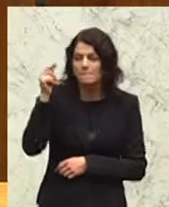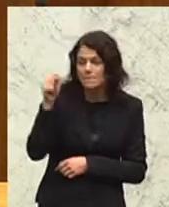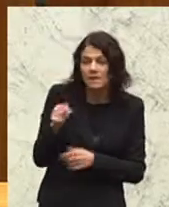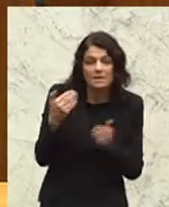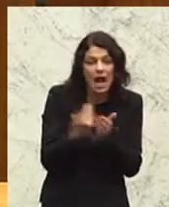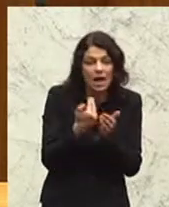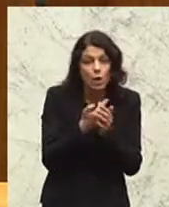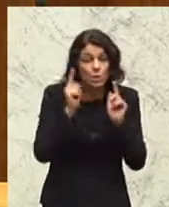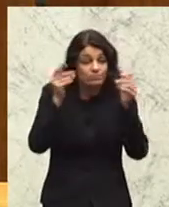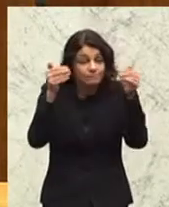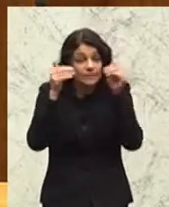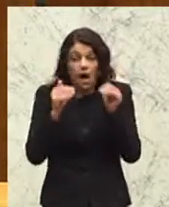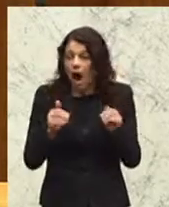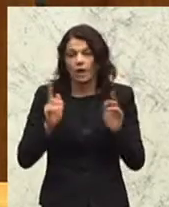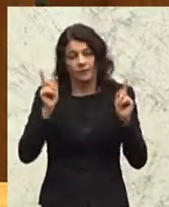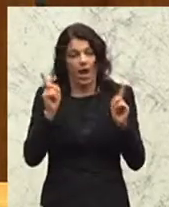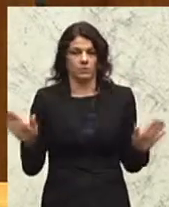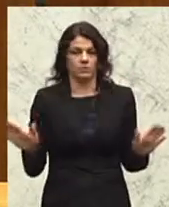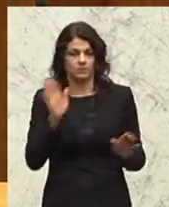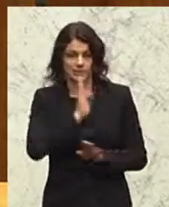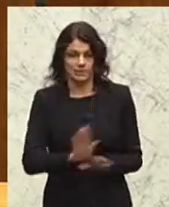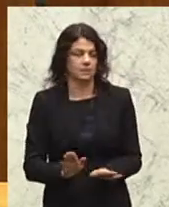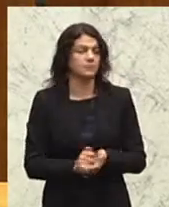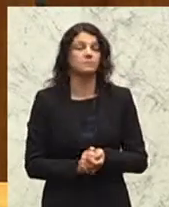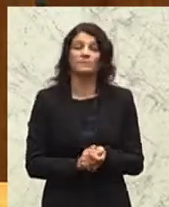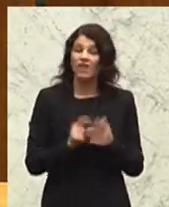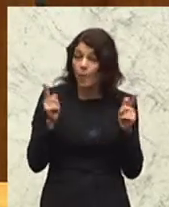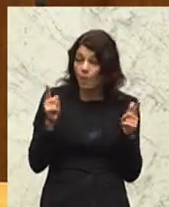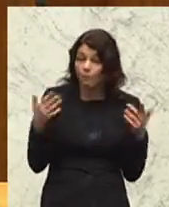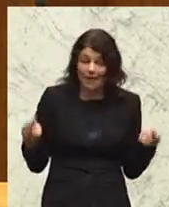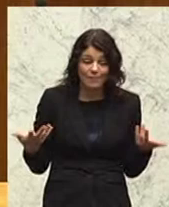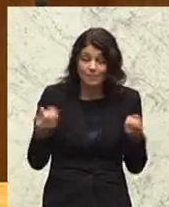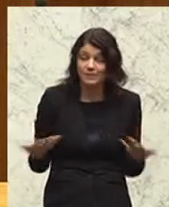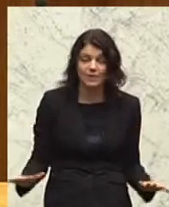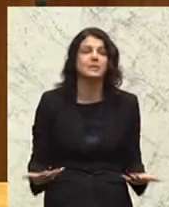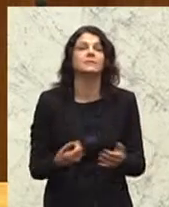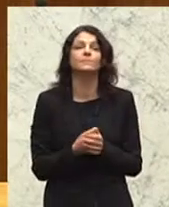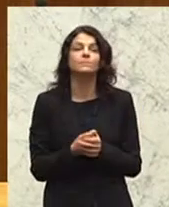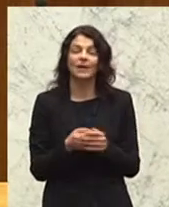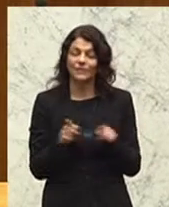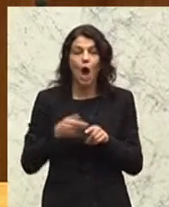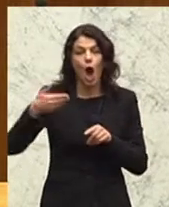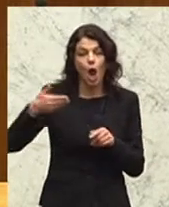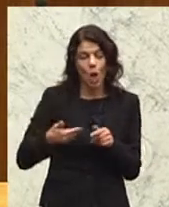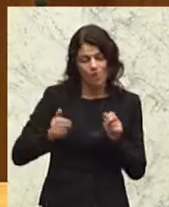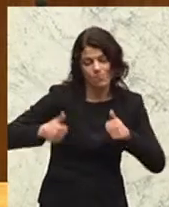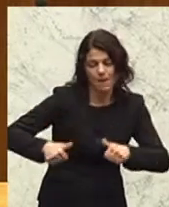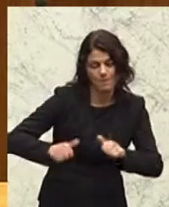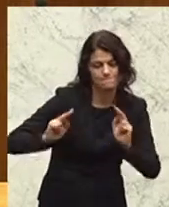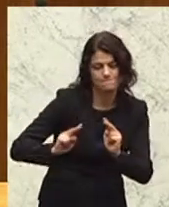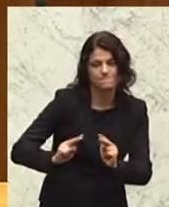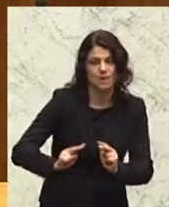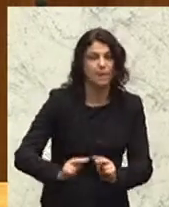zu senken. Denn das hat nichts anderes zu tun als ein Lohndumping für